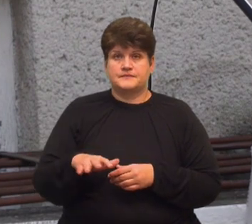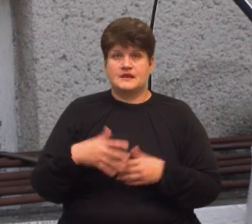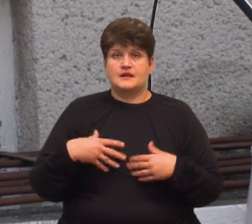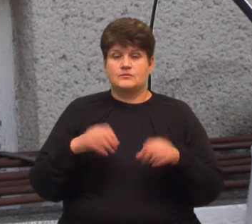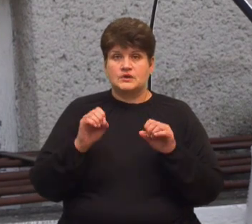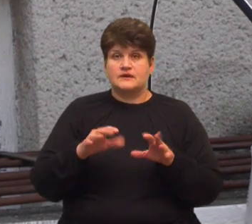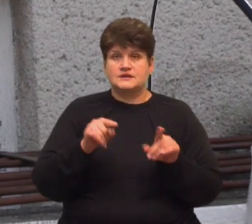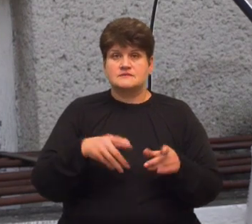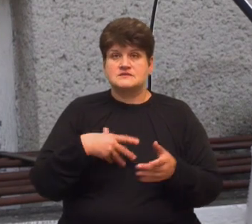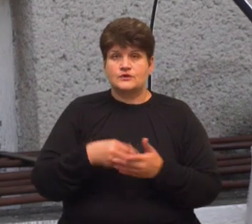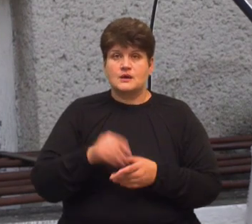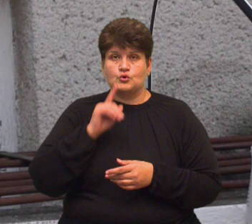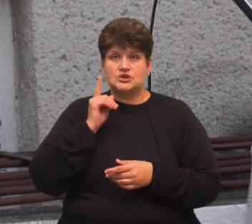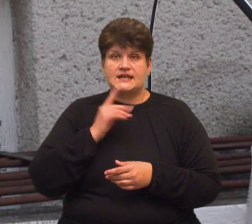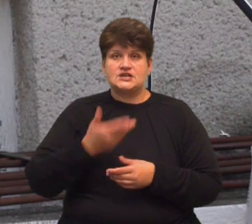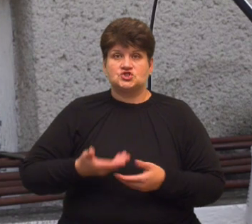молоде життя.